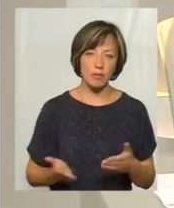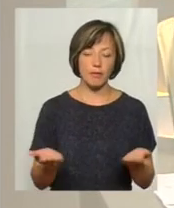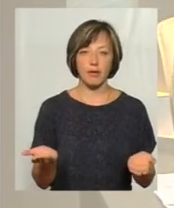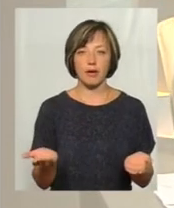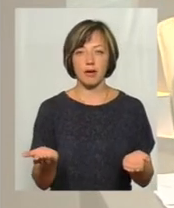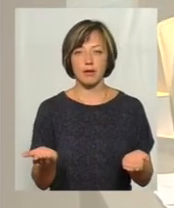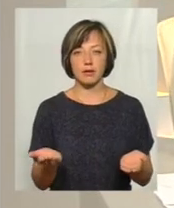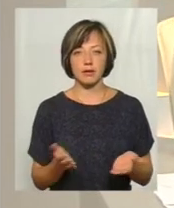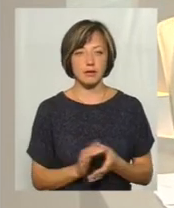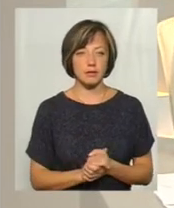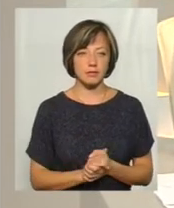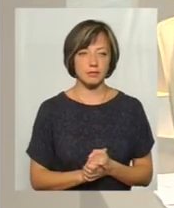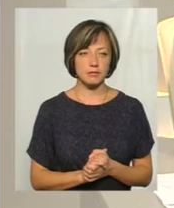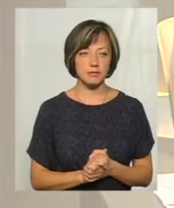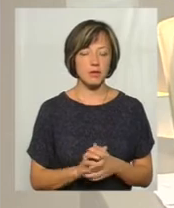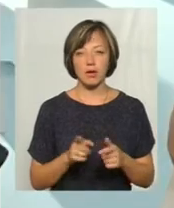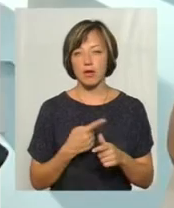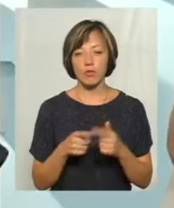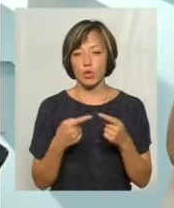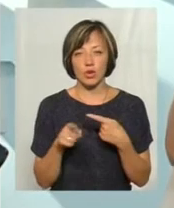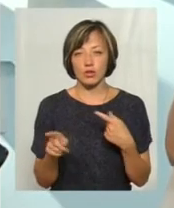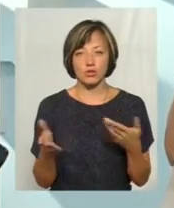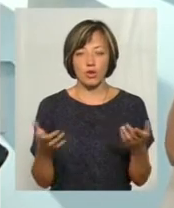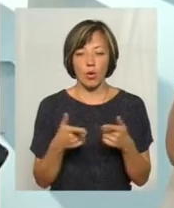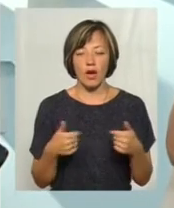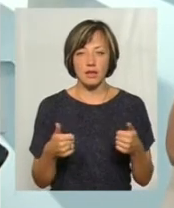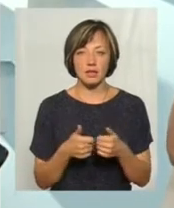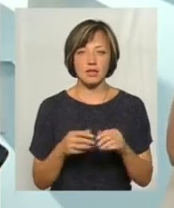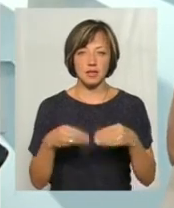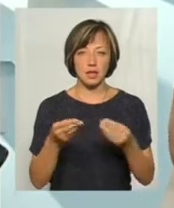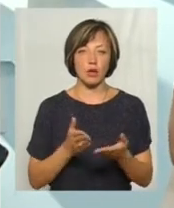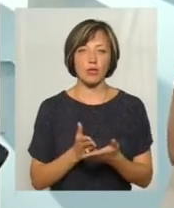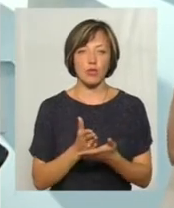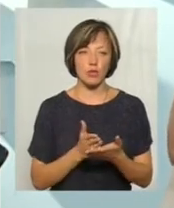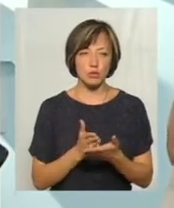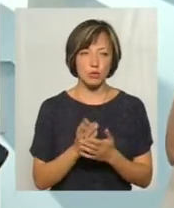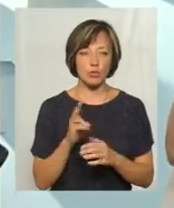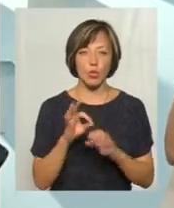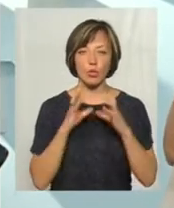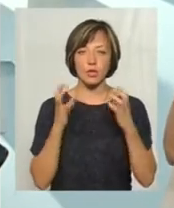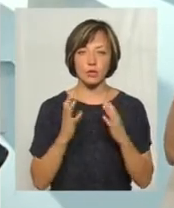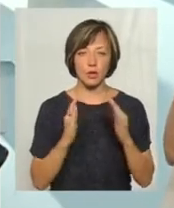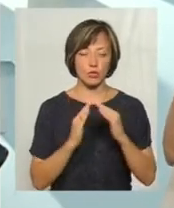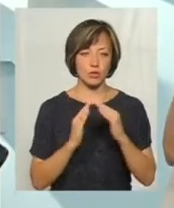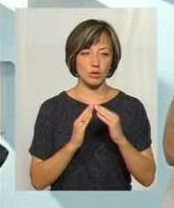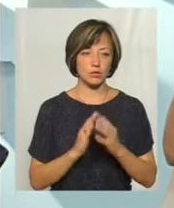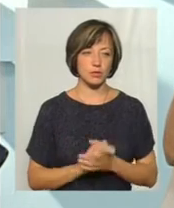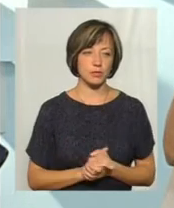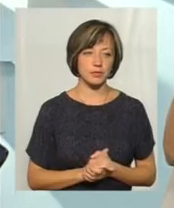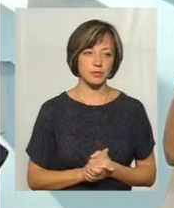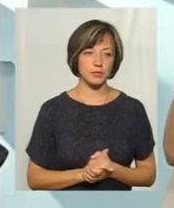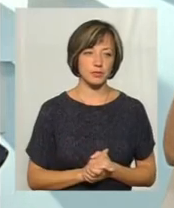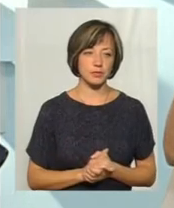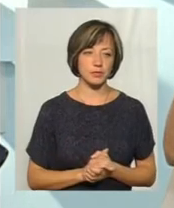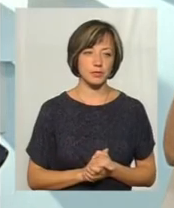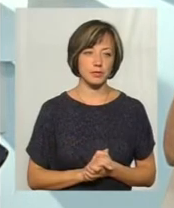ЖЕК, або якась інша організація, яка надає послугу по отриманню будинку. Скажіть,